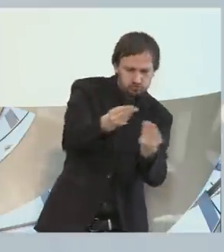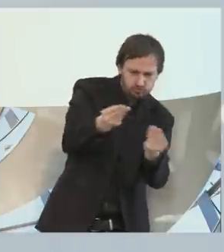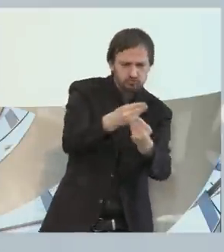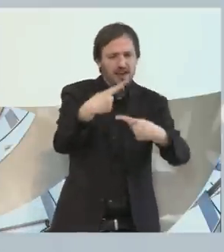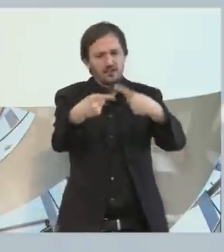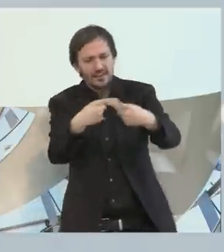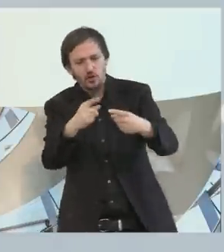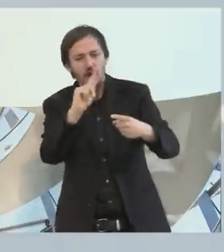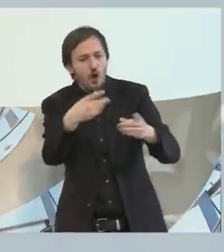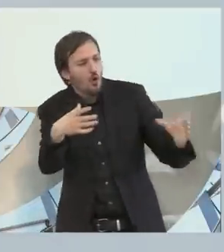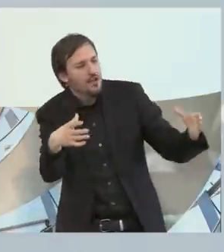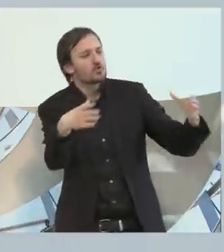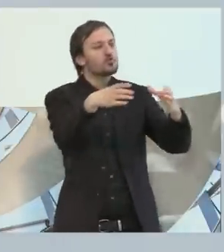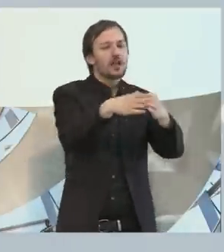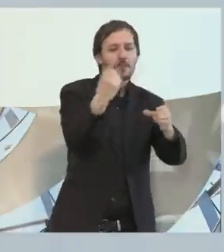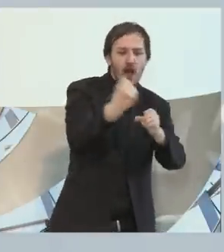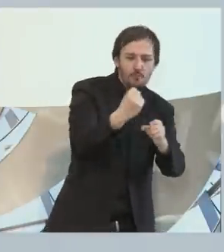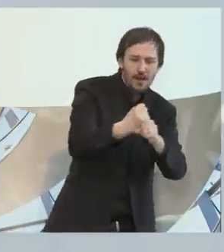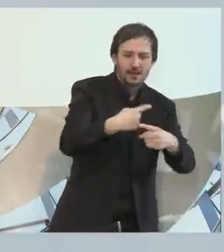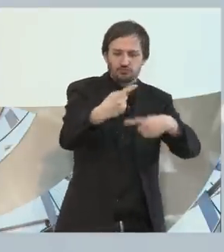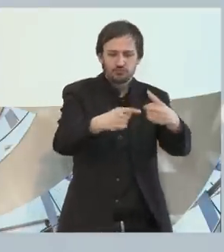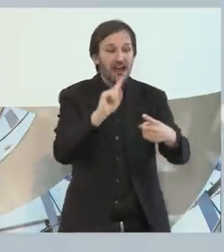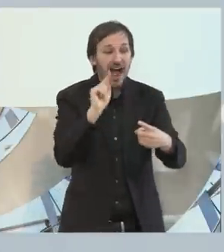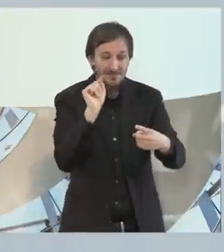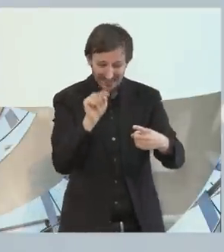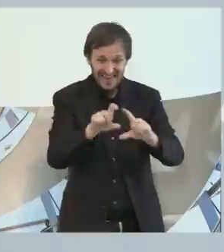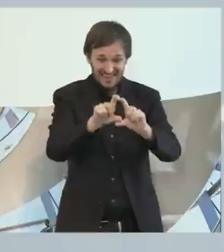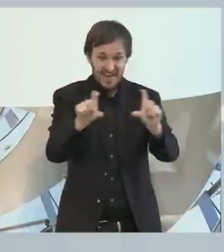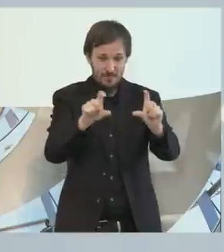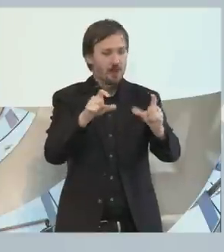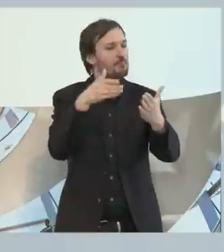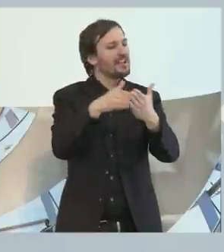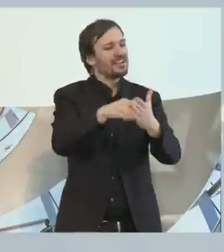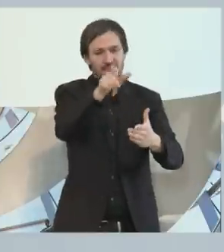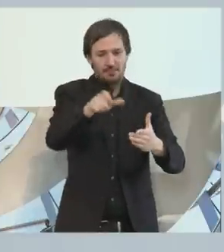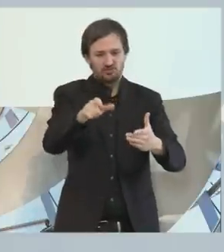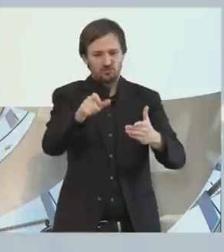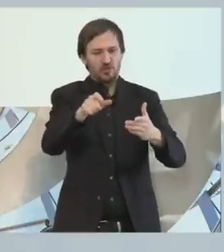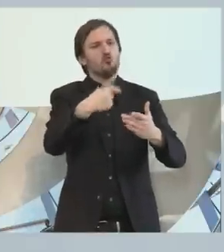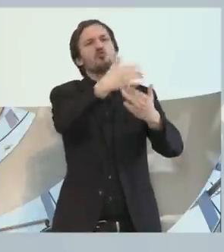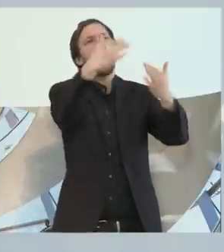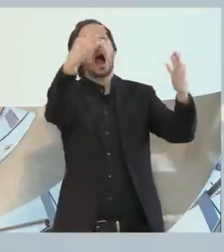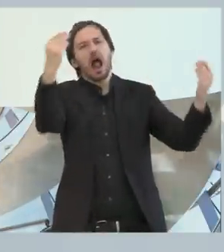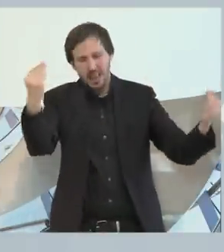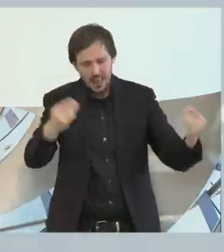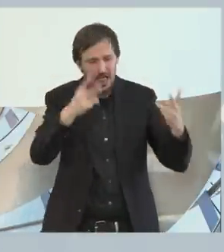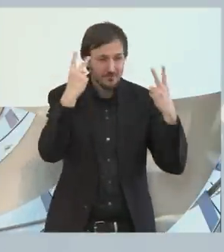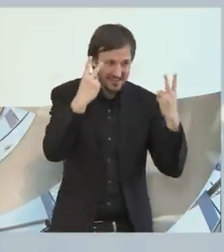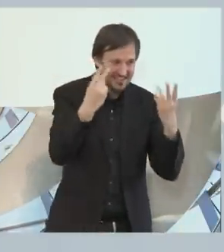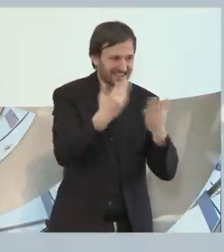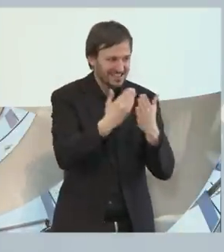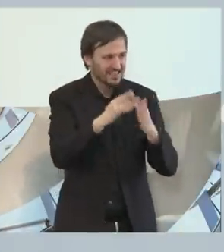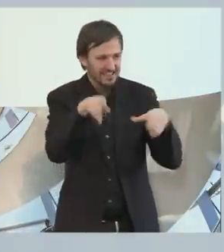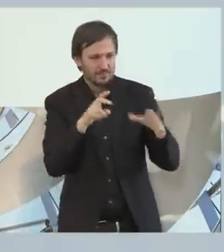Entwicklungszusammenarbeit auch das Thema der behinderten Menschen weltweit ansprechen und das Teilhabegesetz.